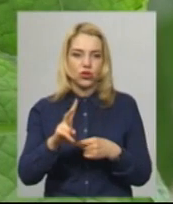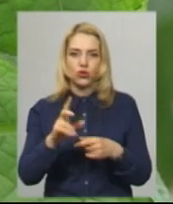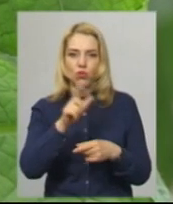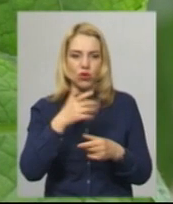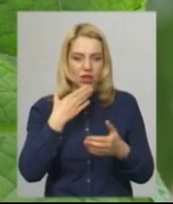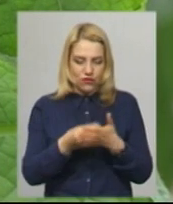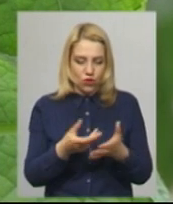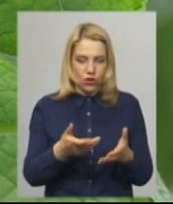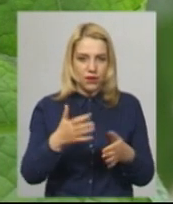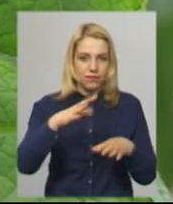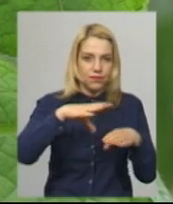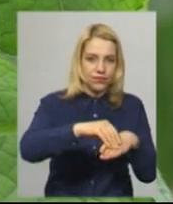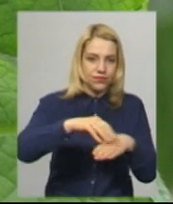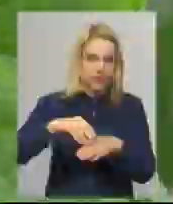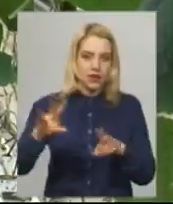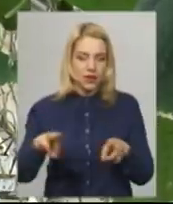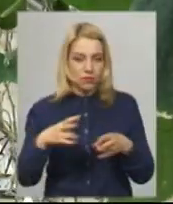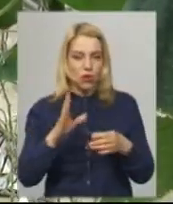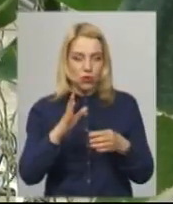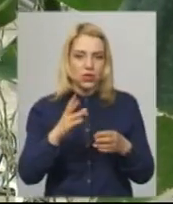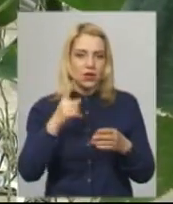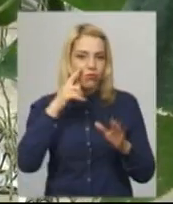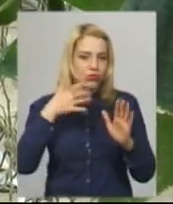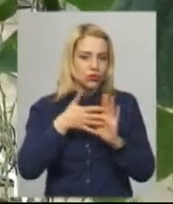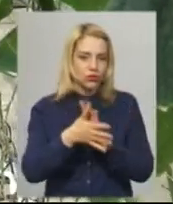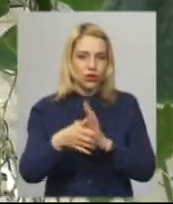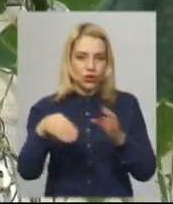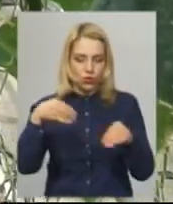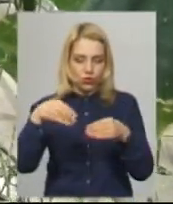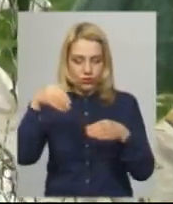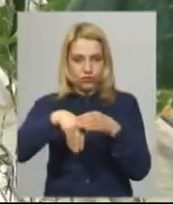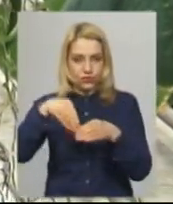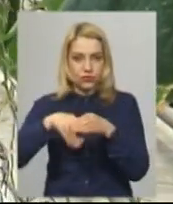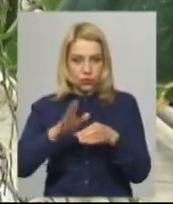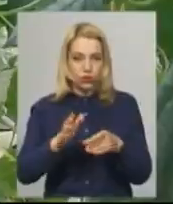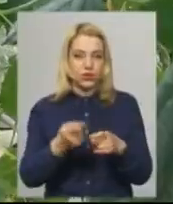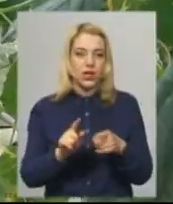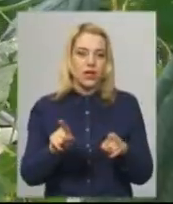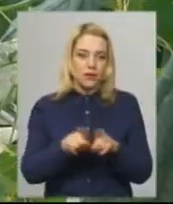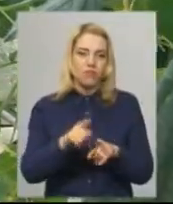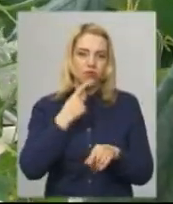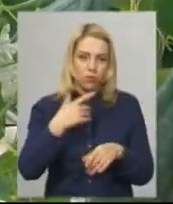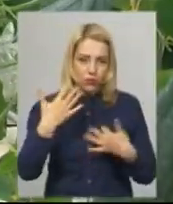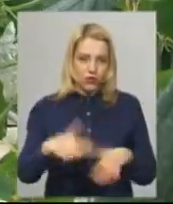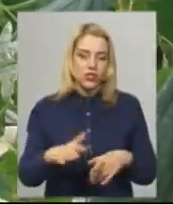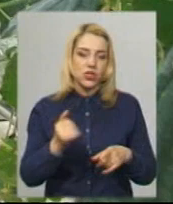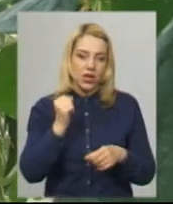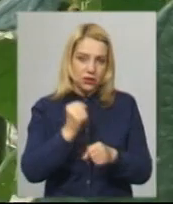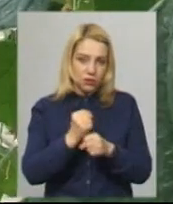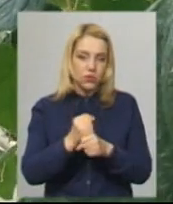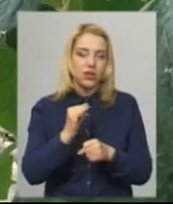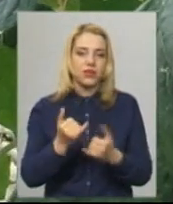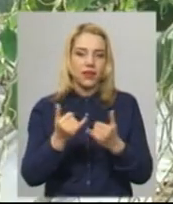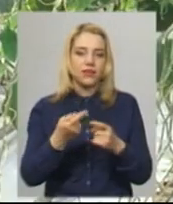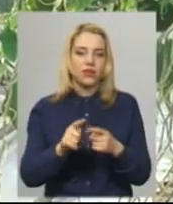руками можливі віруси, городину і фрукти пакуватимуть в прозорий матеріал. Пробна реалізація таким способом вже відбулася, каже Василь Міракін, та додає, для тих,